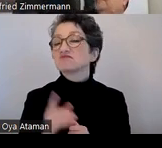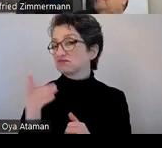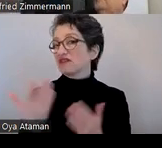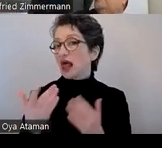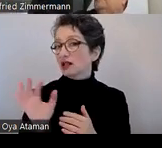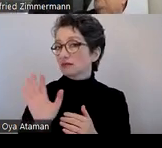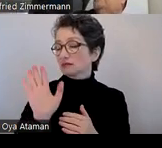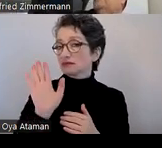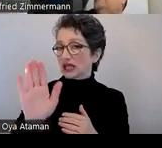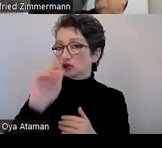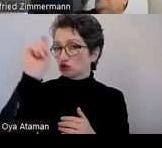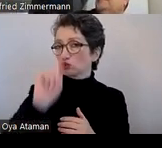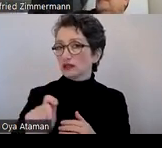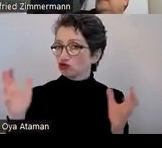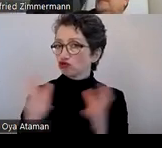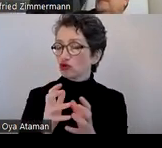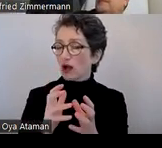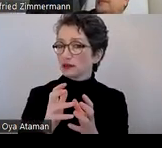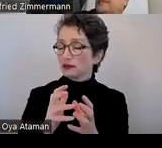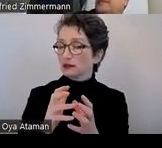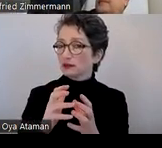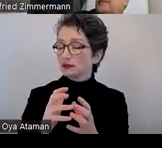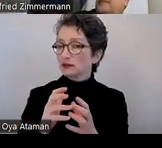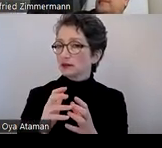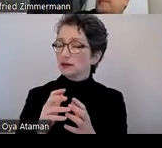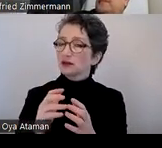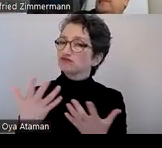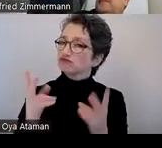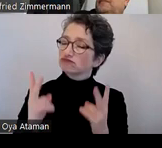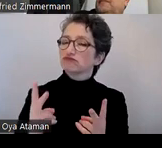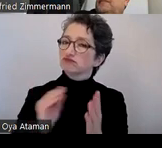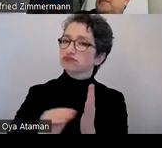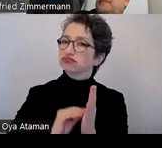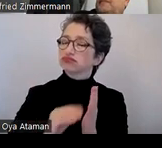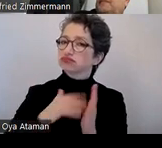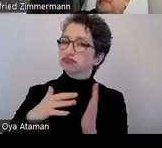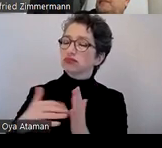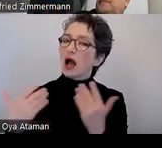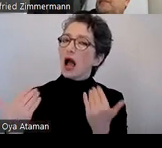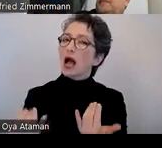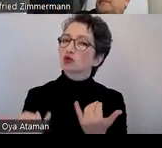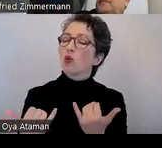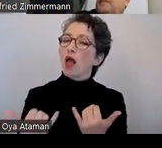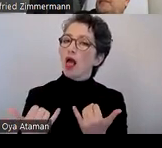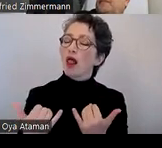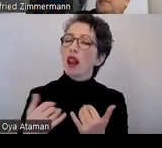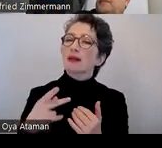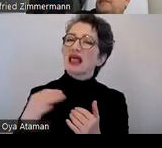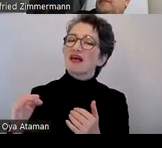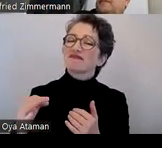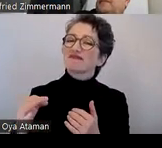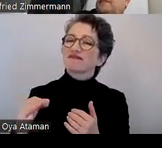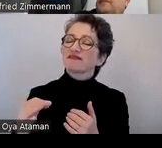dich mit deinen Studierenden eine Arbeit daraus zu formulieren die aktuelle Tool für PDFs noch mal zu evaluieren